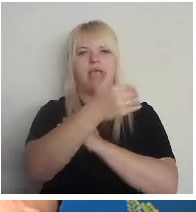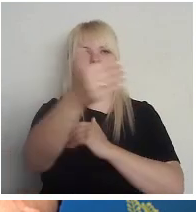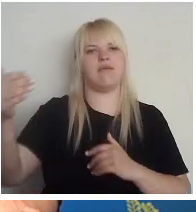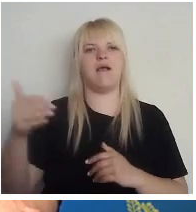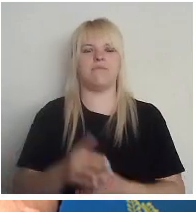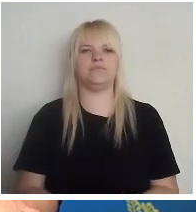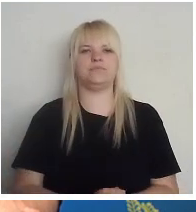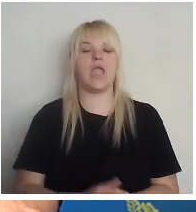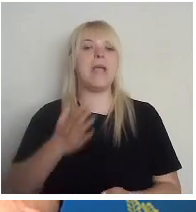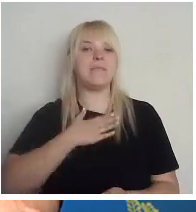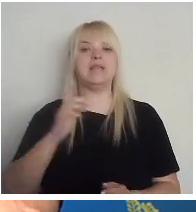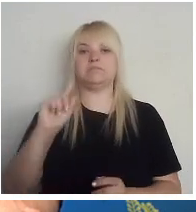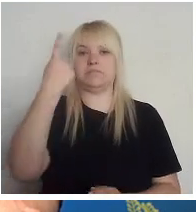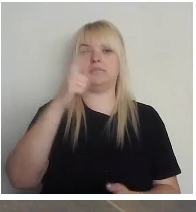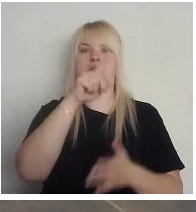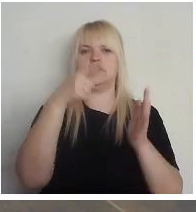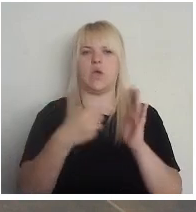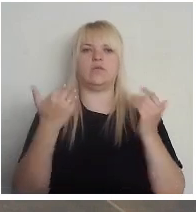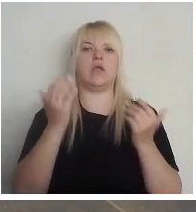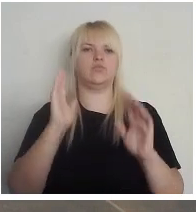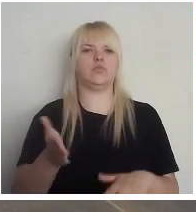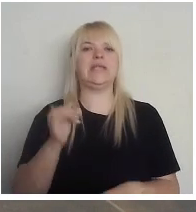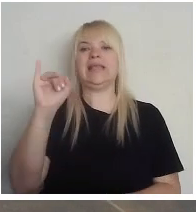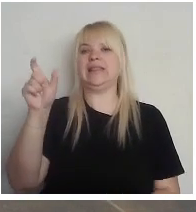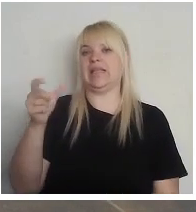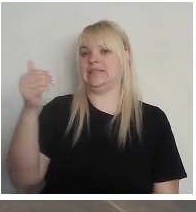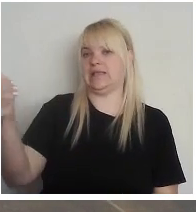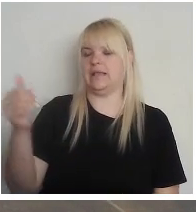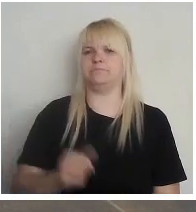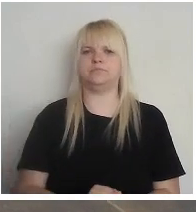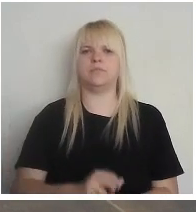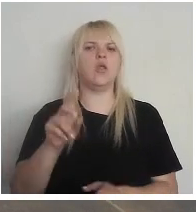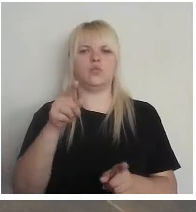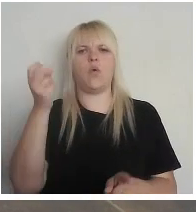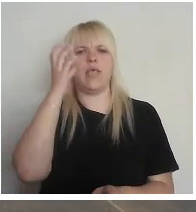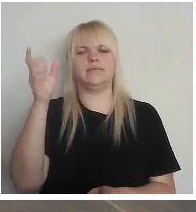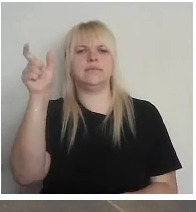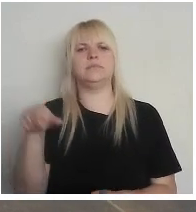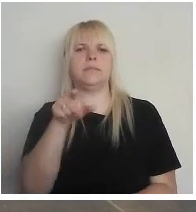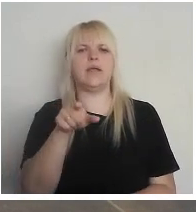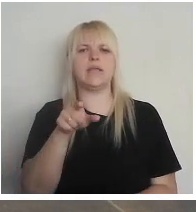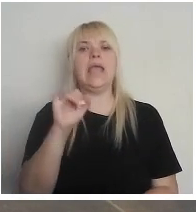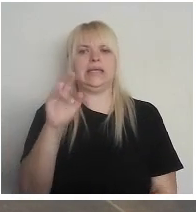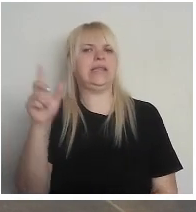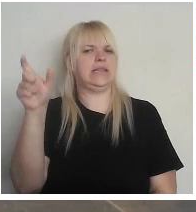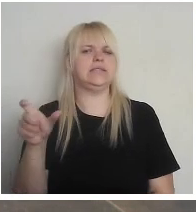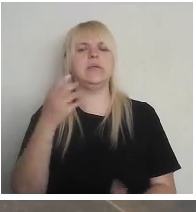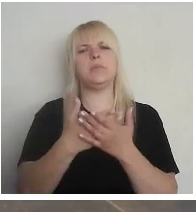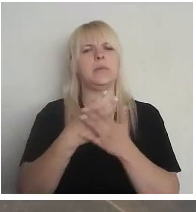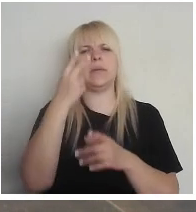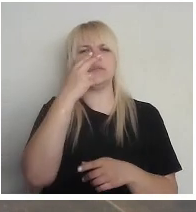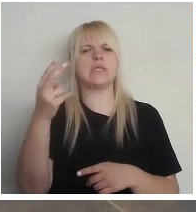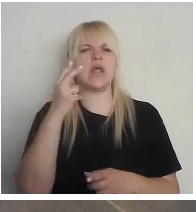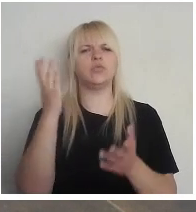Tad mans pirmais jautājums tagad būs Inesei. kā ekspertei. Inesei, ja mēs skatāmies uz notikumiem